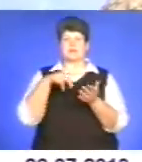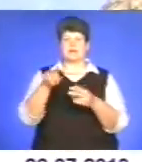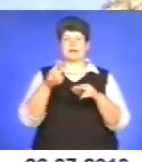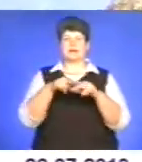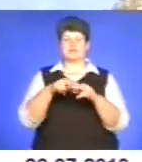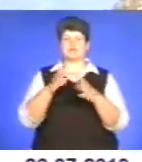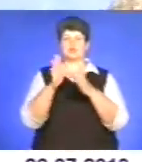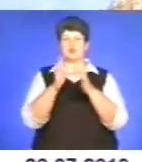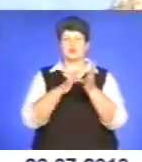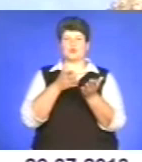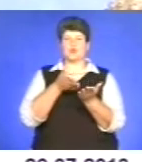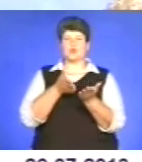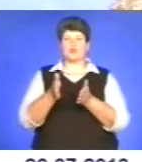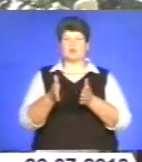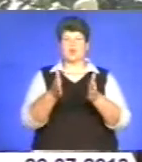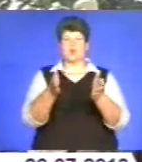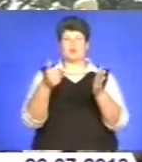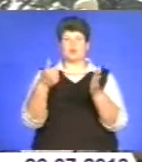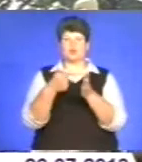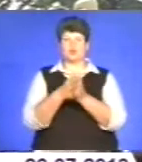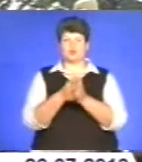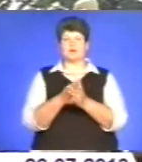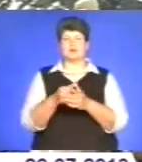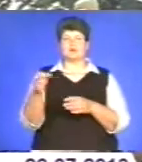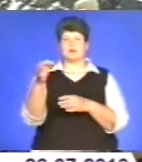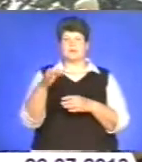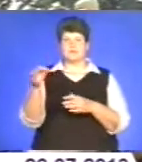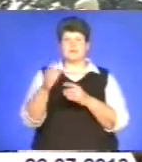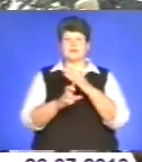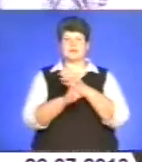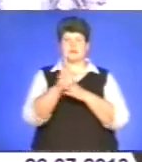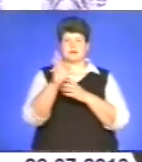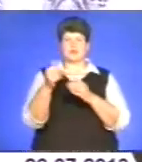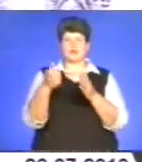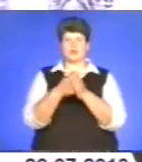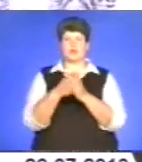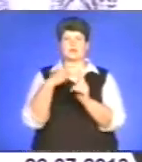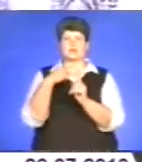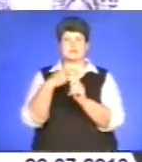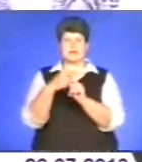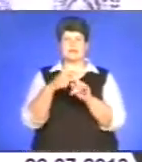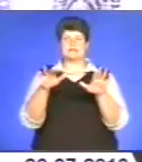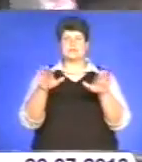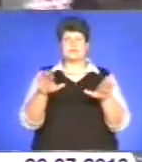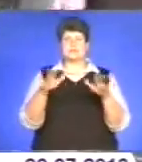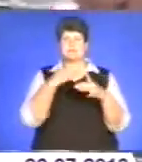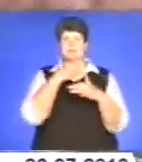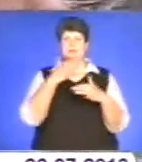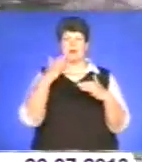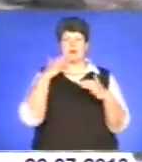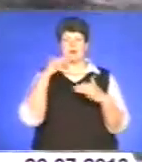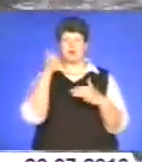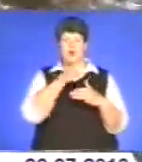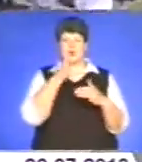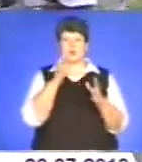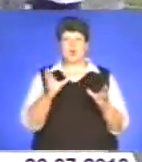центральну вулицю міста до надставної церкви і вздовж набережної до Христа. На місці, що вже кілька років об'єднує духовенство